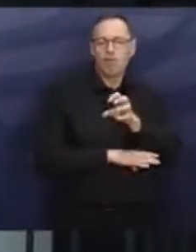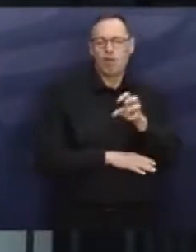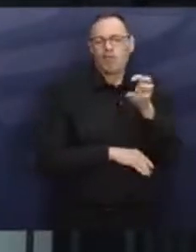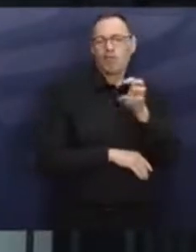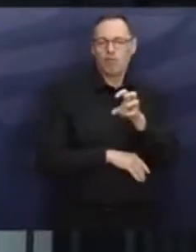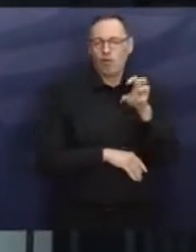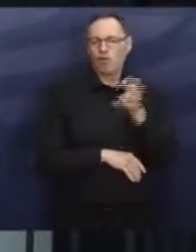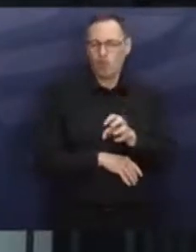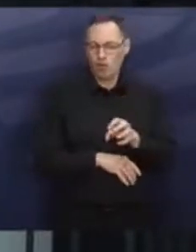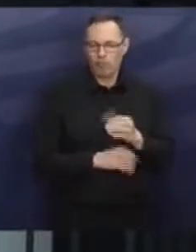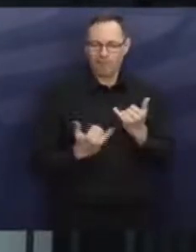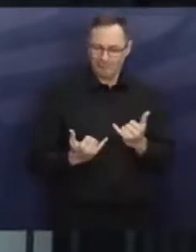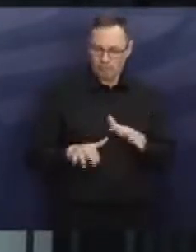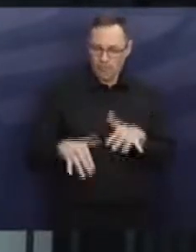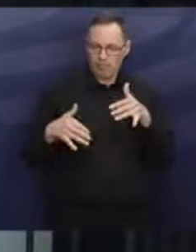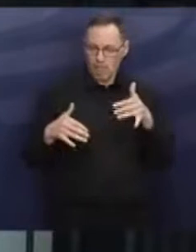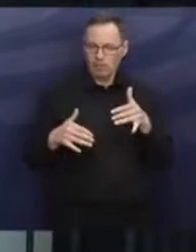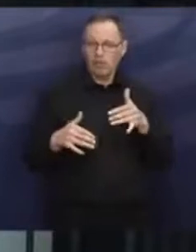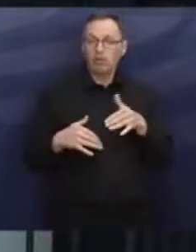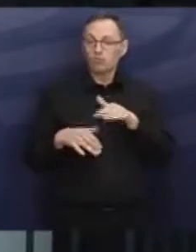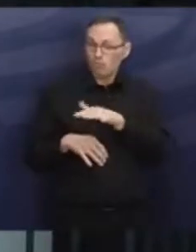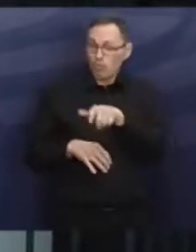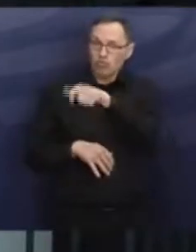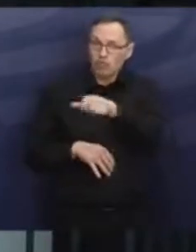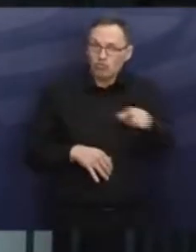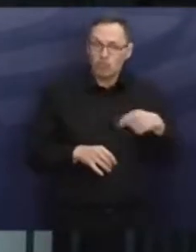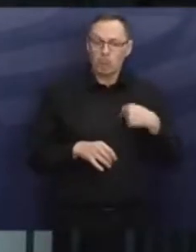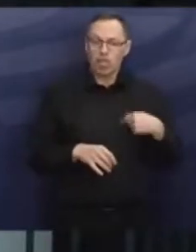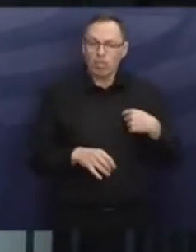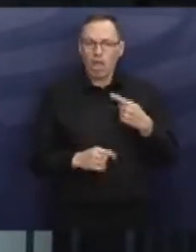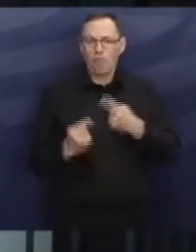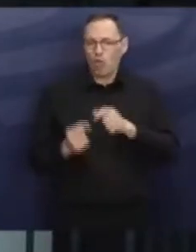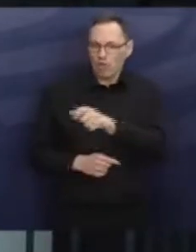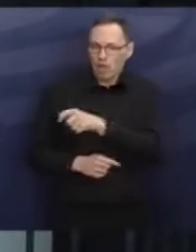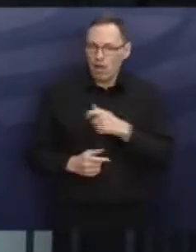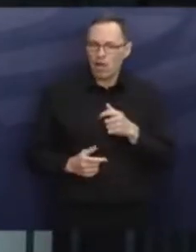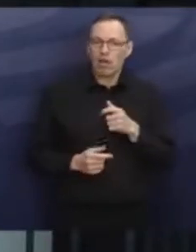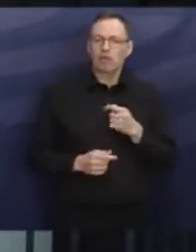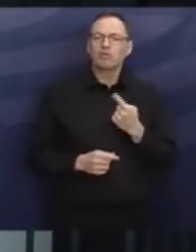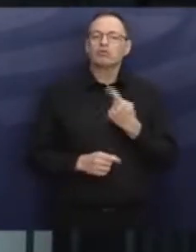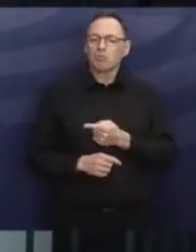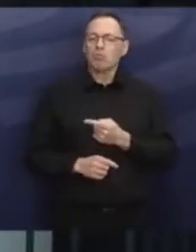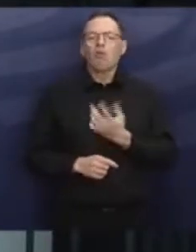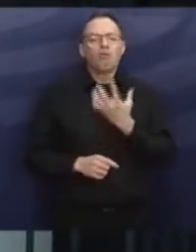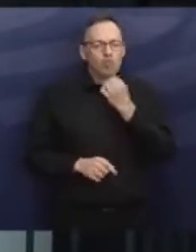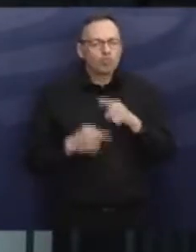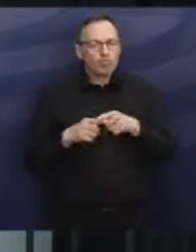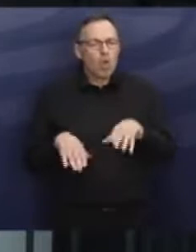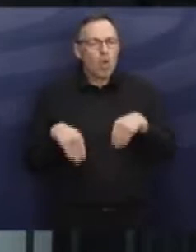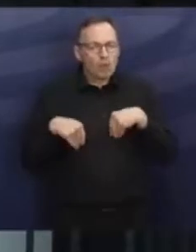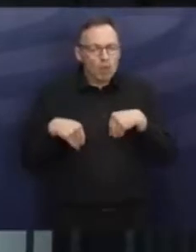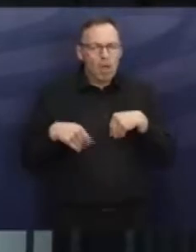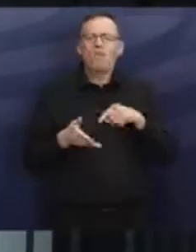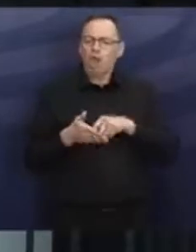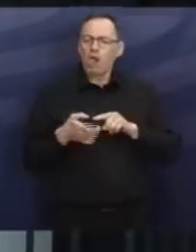In diesem Raum oder in diesem Parlament gäbe es Menschen und Parteien und Politikerinnen und Politiker, die Schulden machen wollen, um des